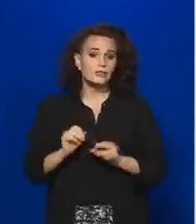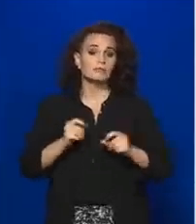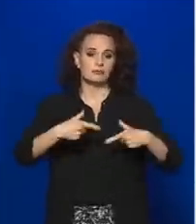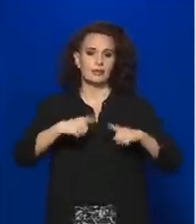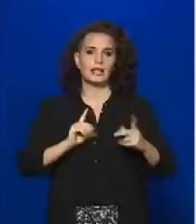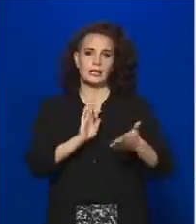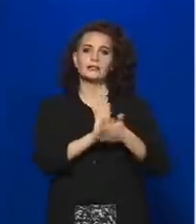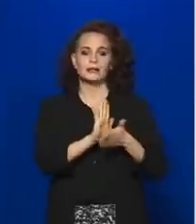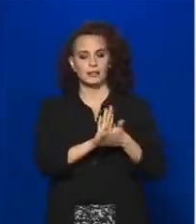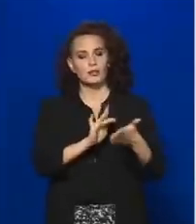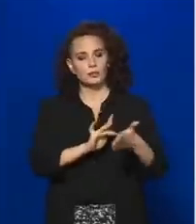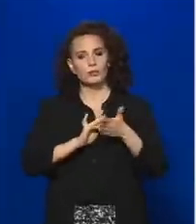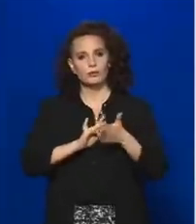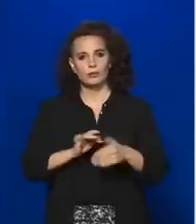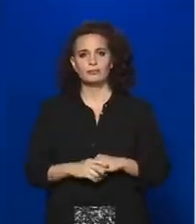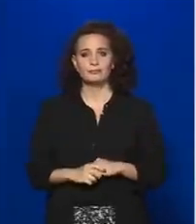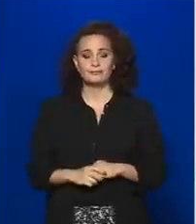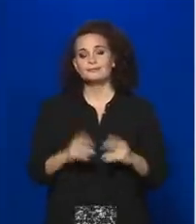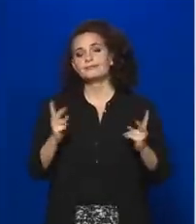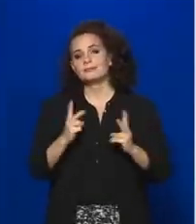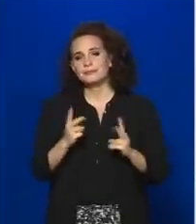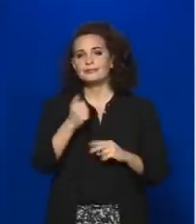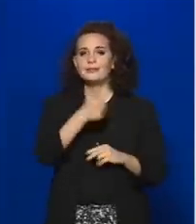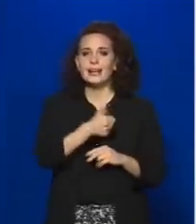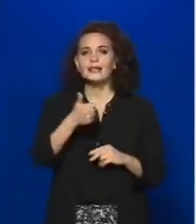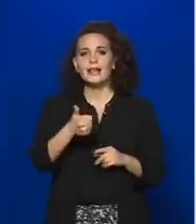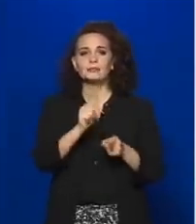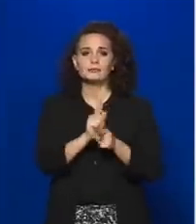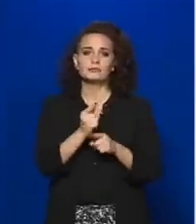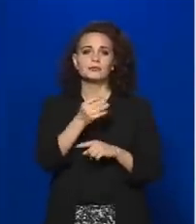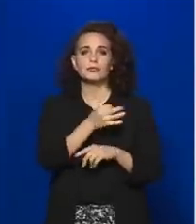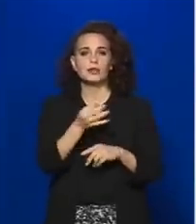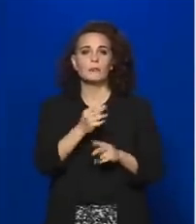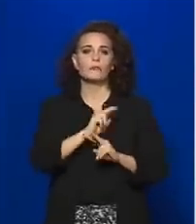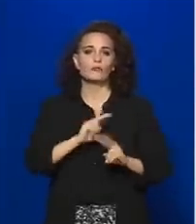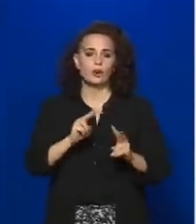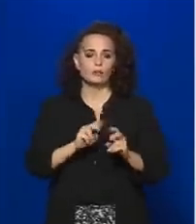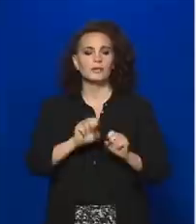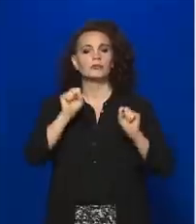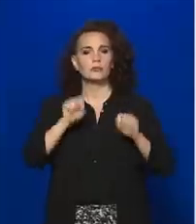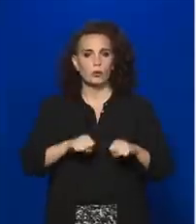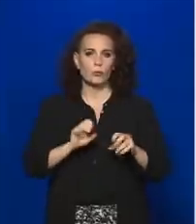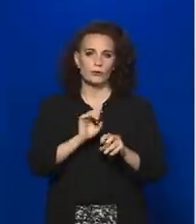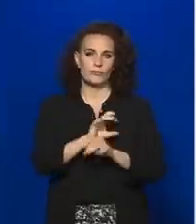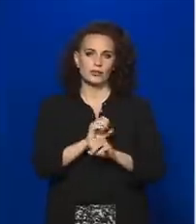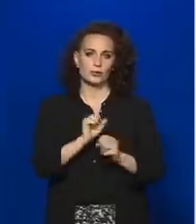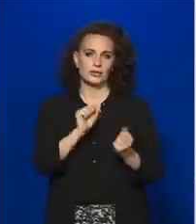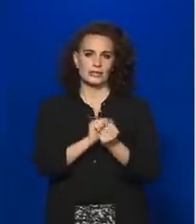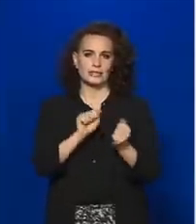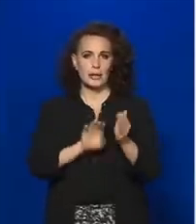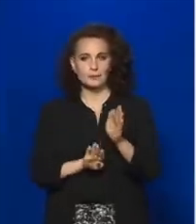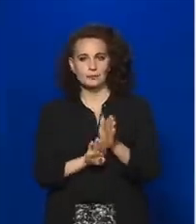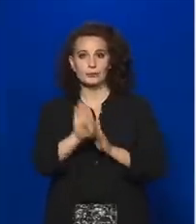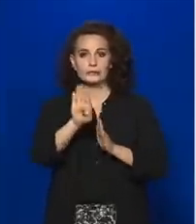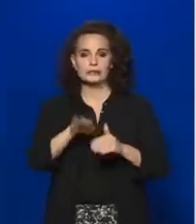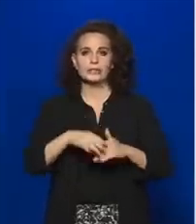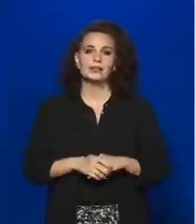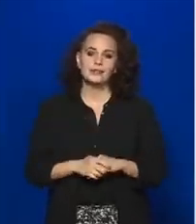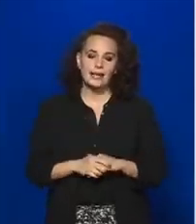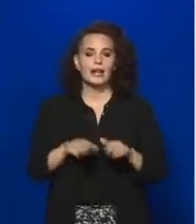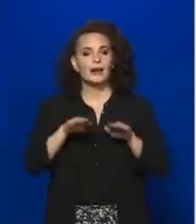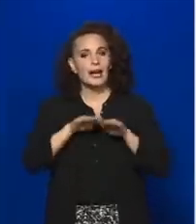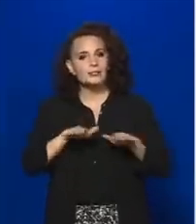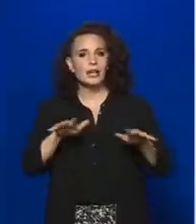egy-egy olyan nap van, amikor még komolyabb fertőzésszámról beszélhetünk, de általában a napok nagy